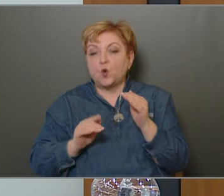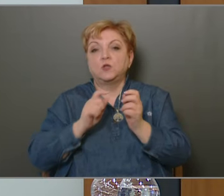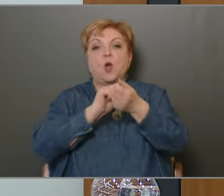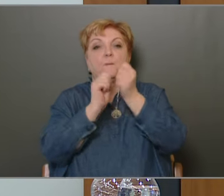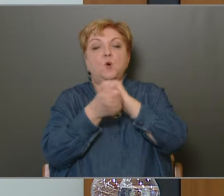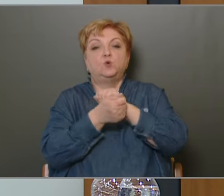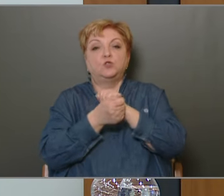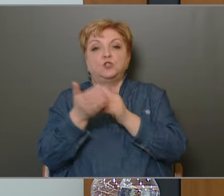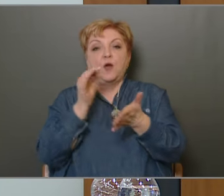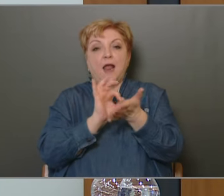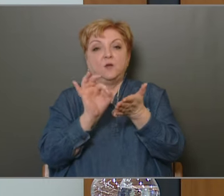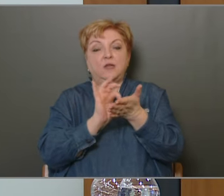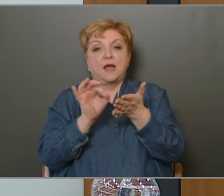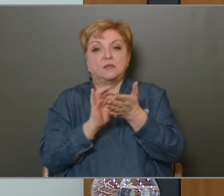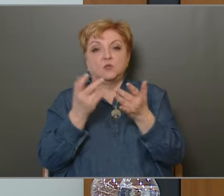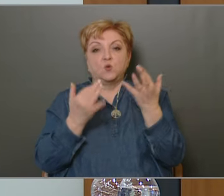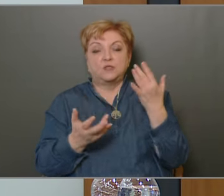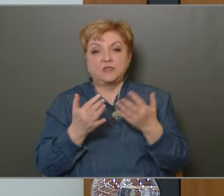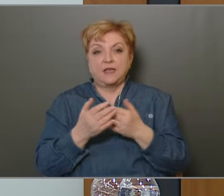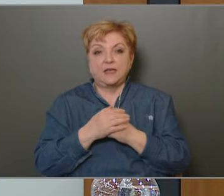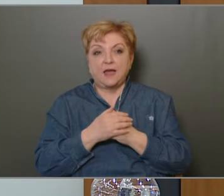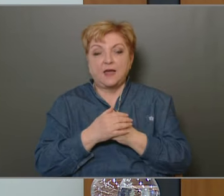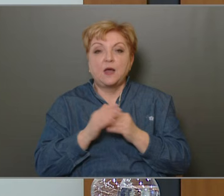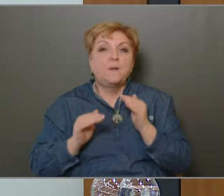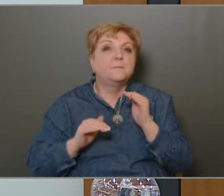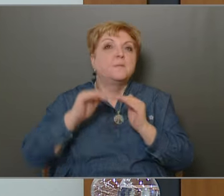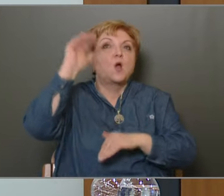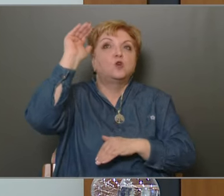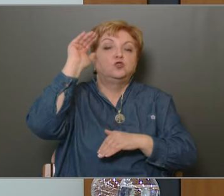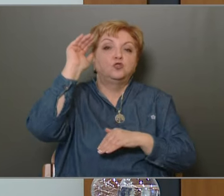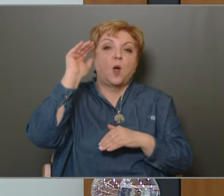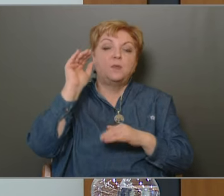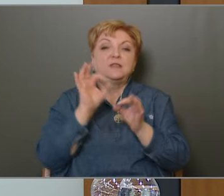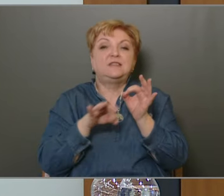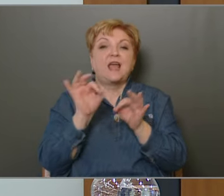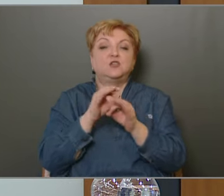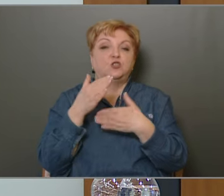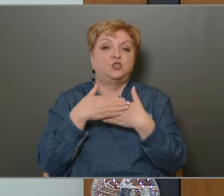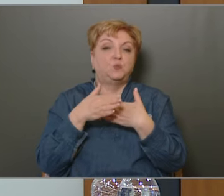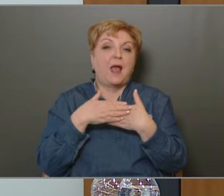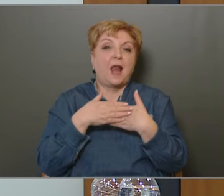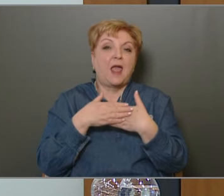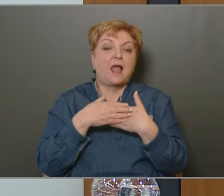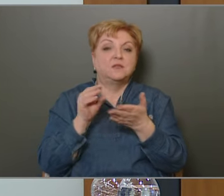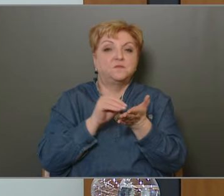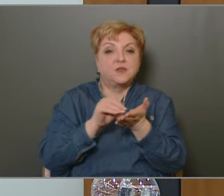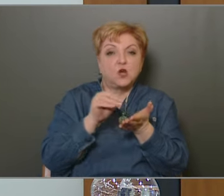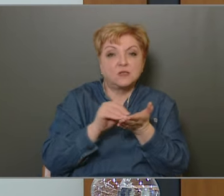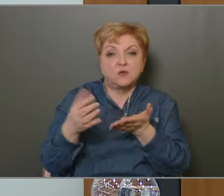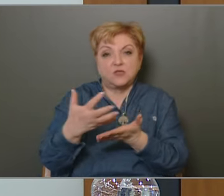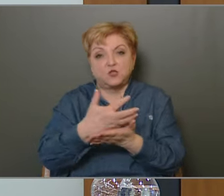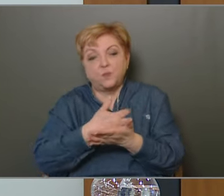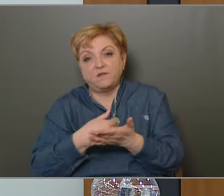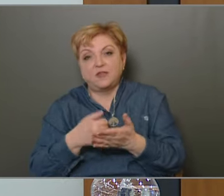módosított előirányzat összege. Jelentősen magasabb teljesítés mellett például a finanszírozási